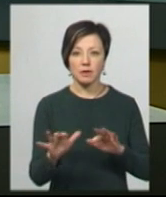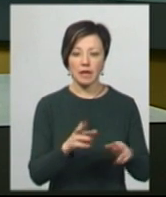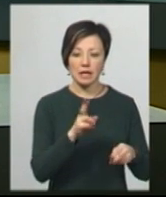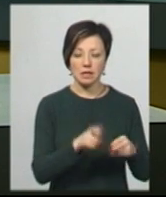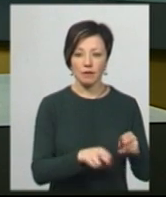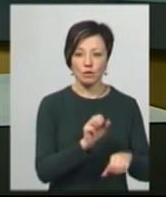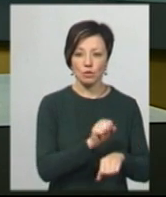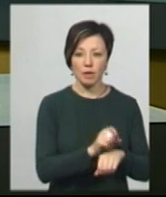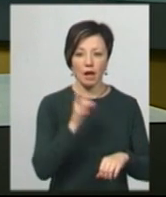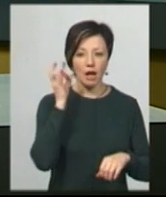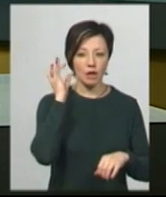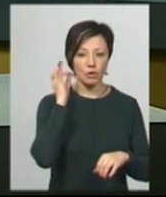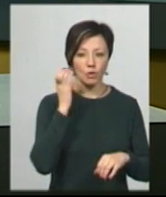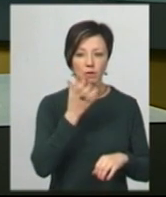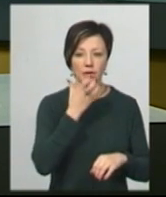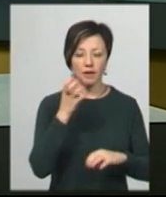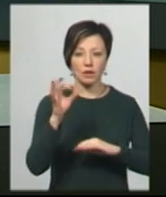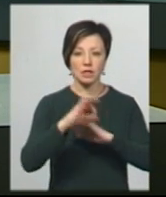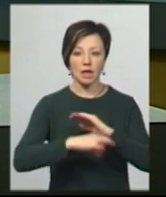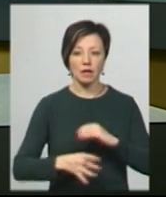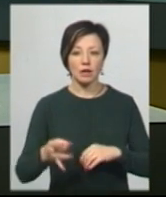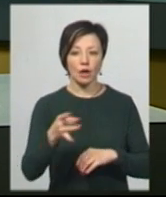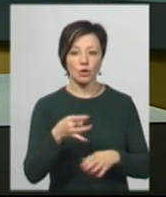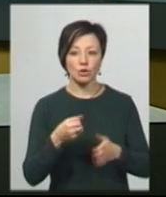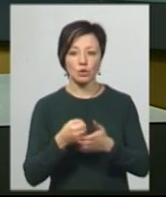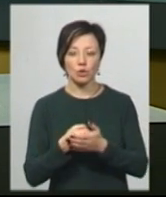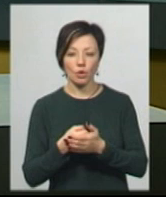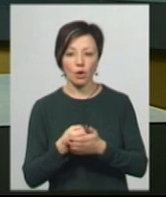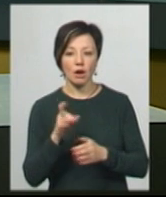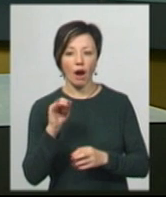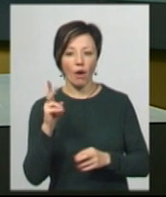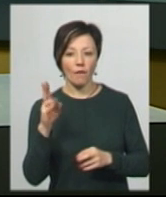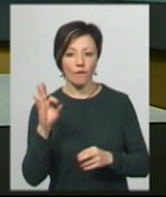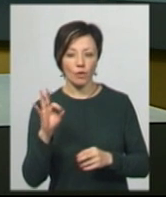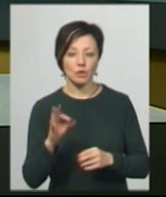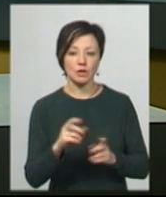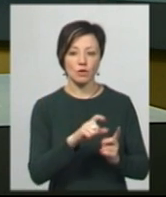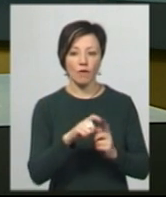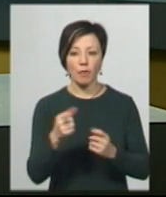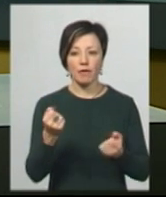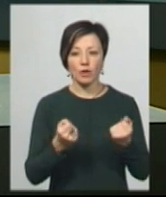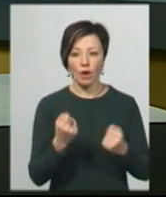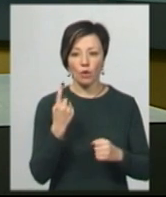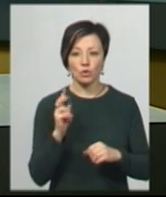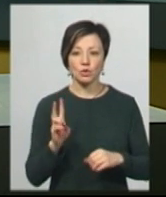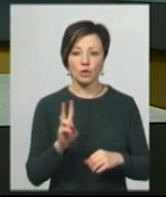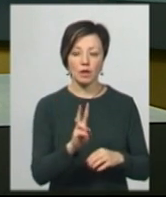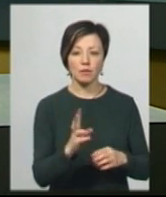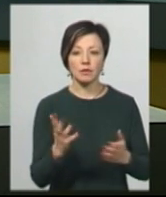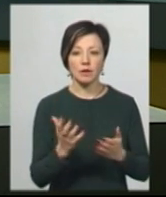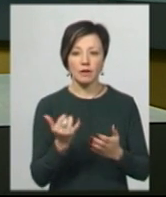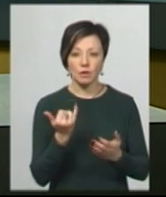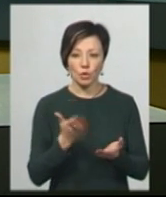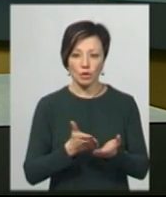кінцевої зупинки «Катіон» у південно-західному мікрорайоні до мікрорайону Ракове. За словами водія одного з тролейбусів, що вийшов